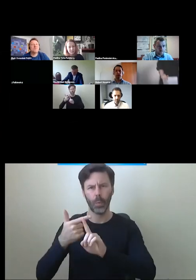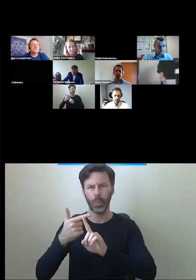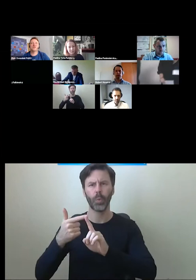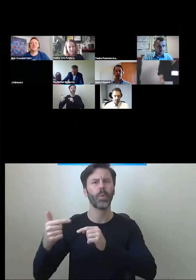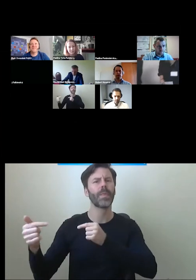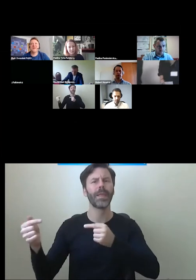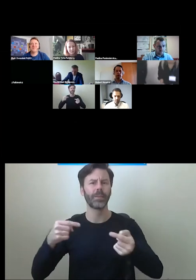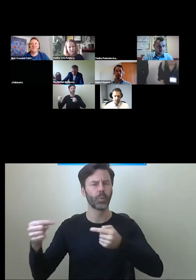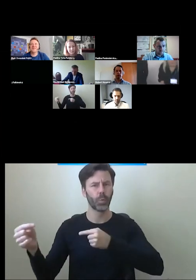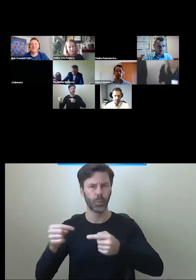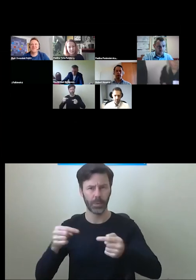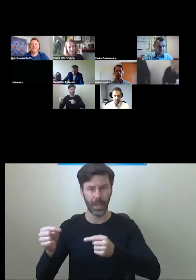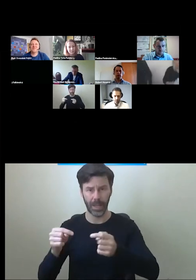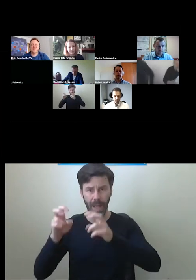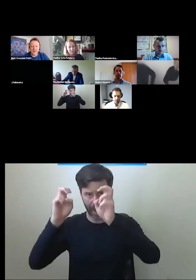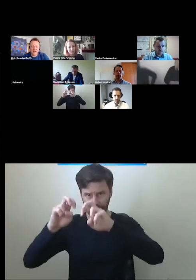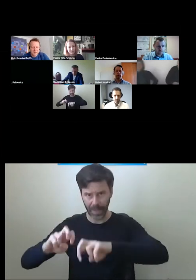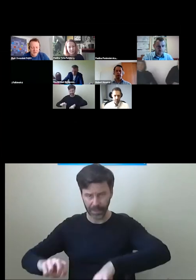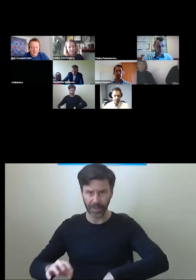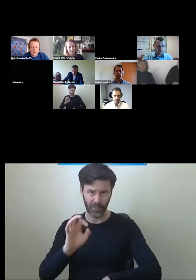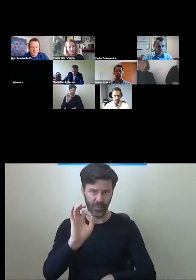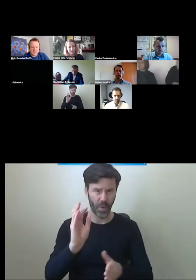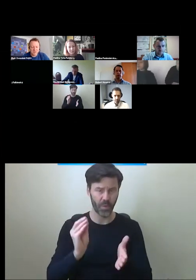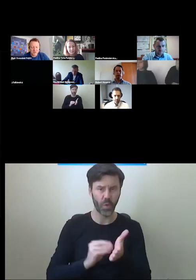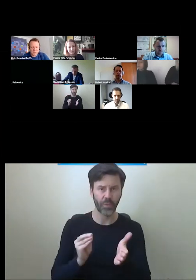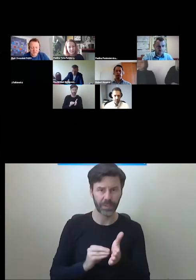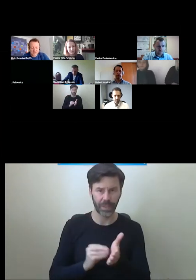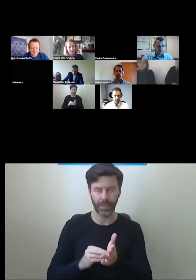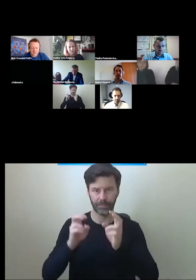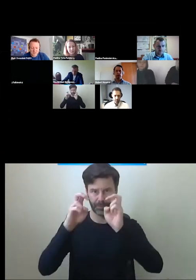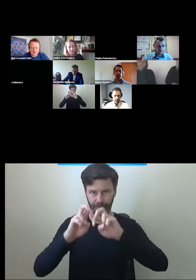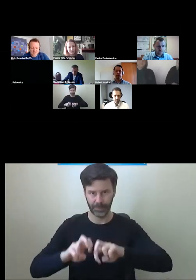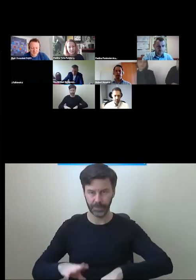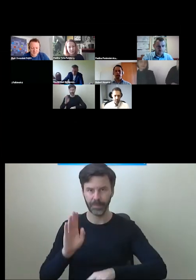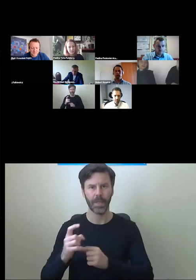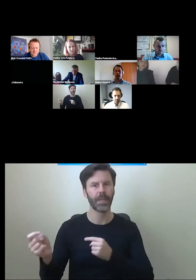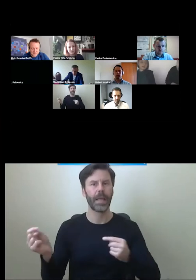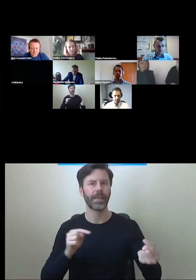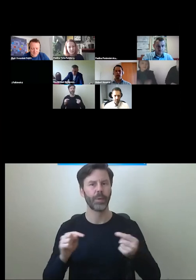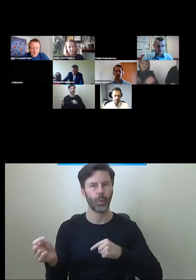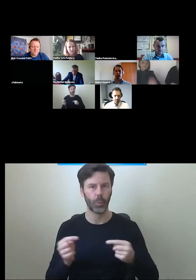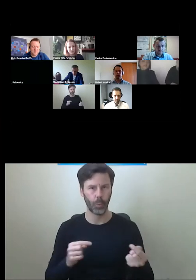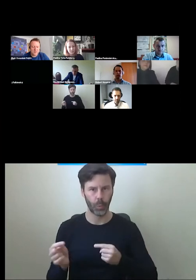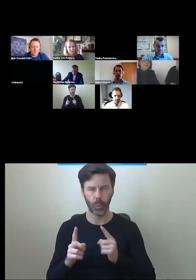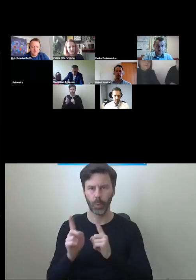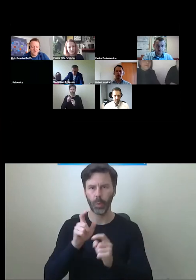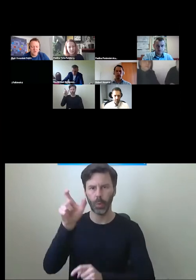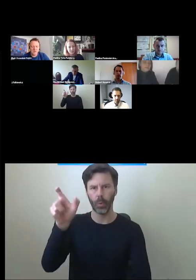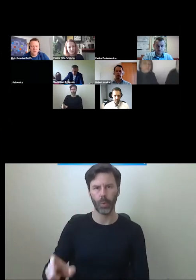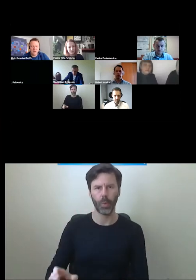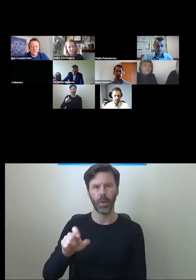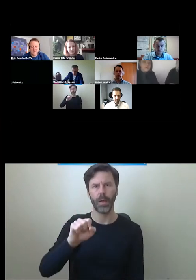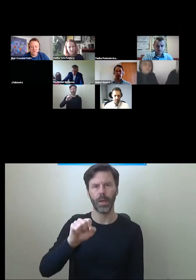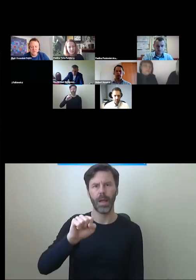będziemy przetrawiać te doświadczenia. Będziemy rozmawiać z panią Joanną